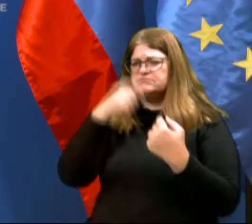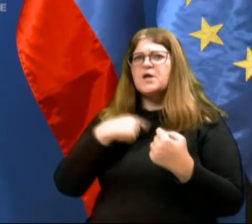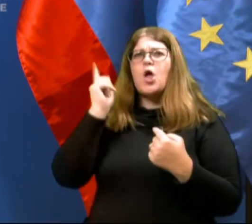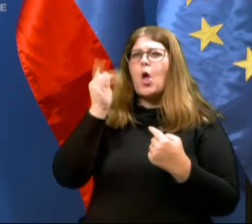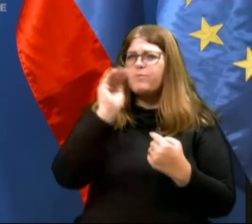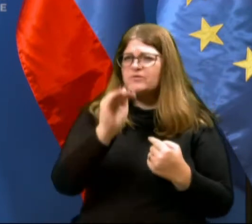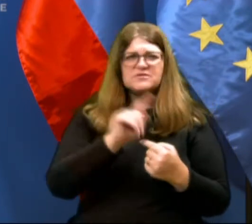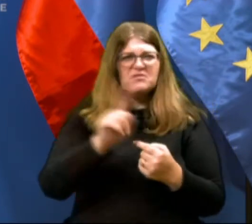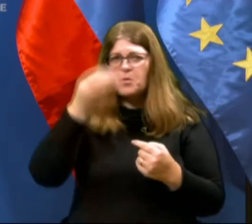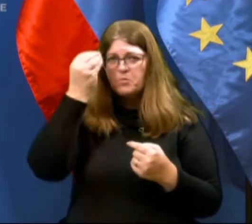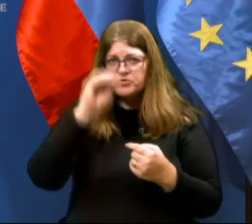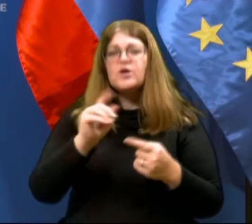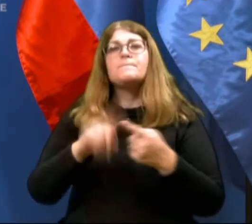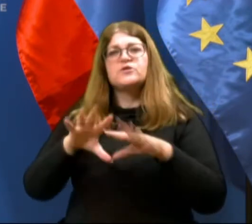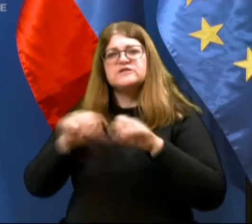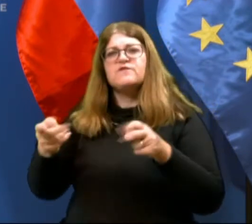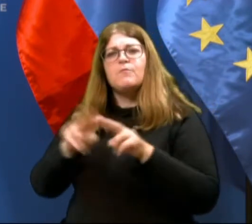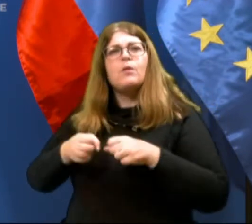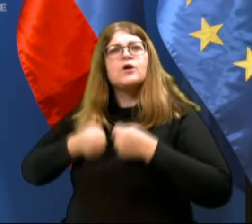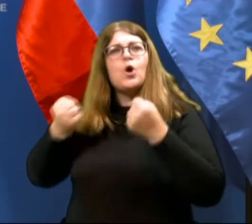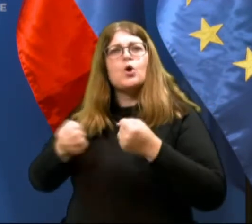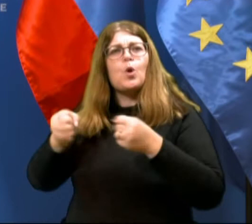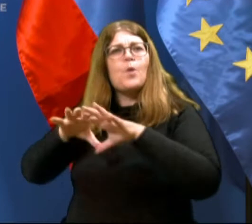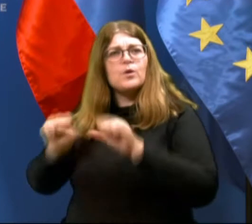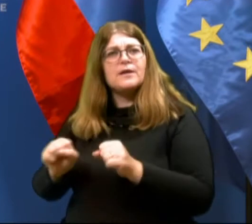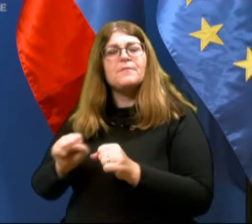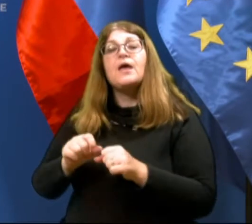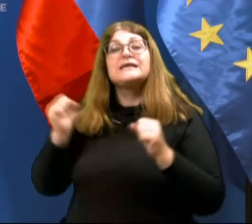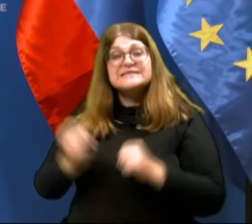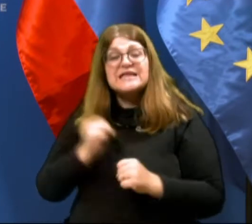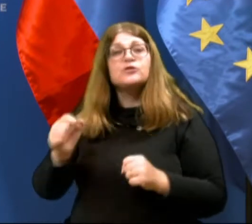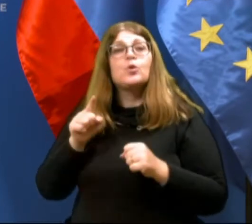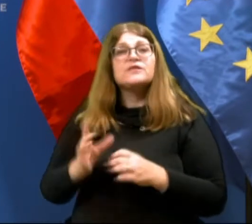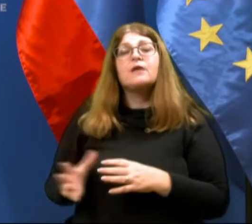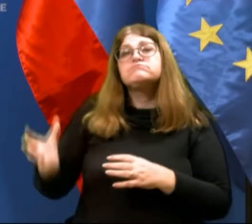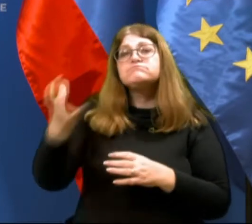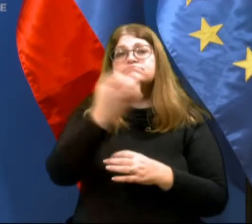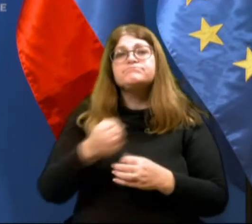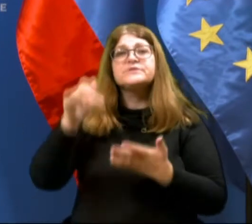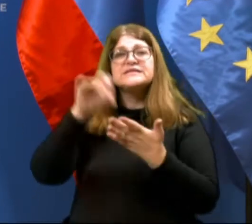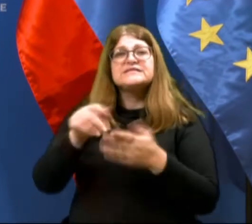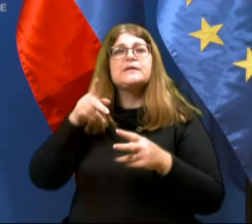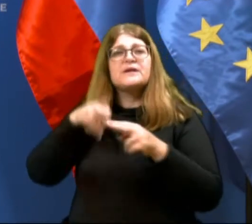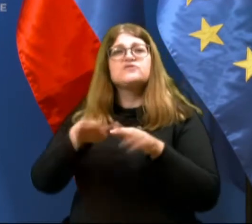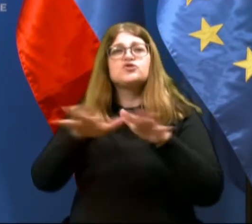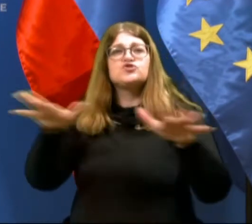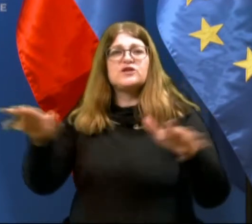naboj imela učinka, pa izvede seveda represivni ukrep s ciljem spoštovanja ukrepov za preprečovanje širenja virusa.